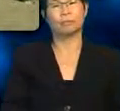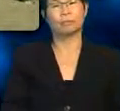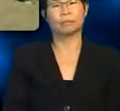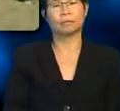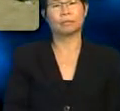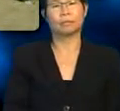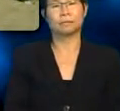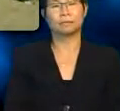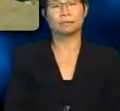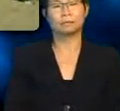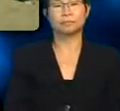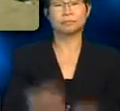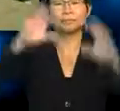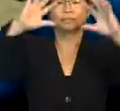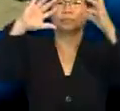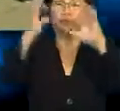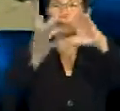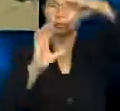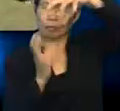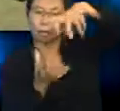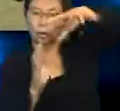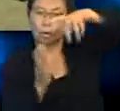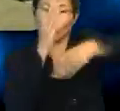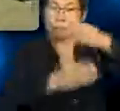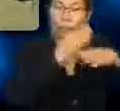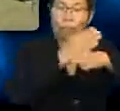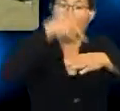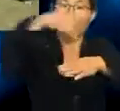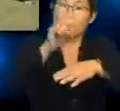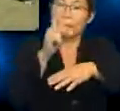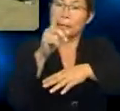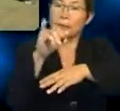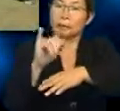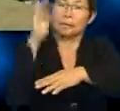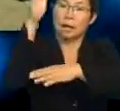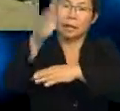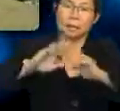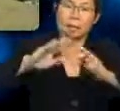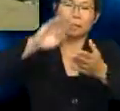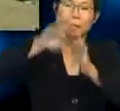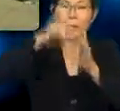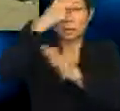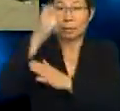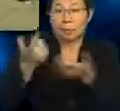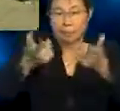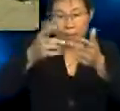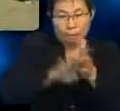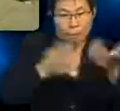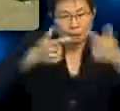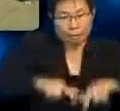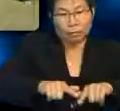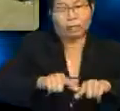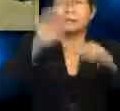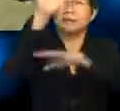Putaran bumi pada paksinya akan menyebabkan berlakunya kejadian